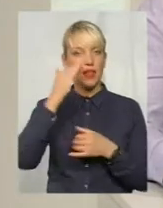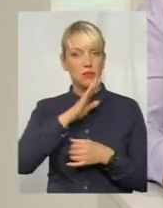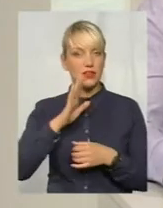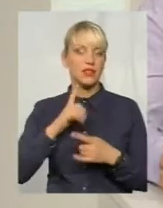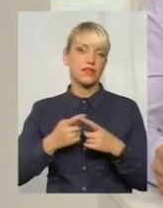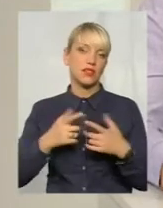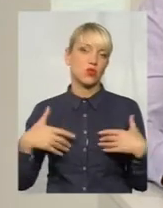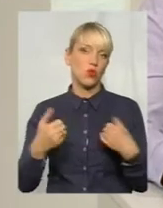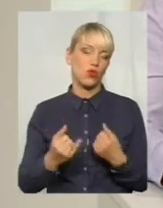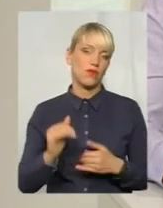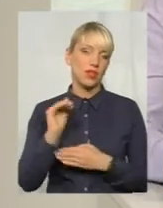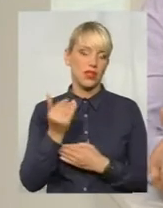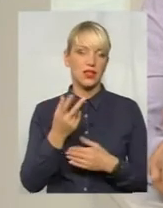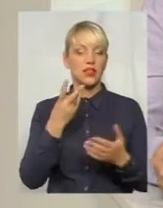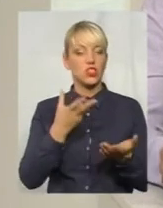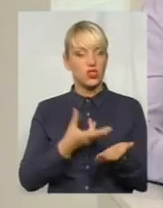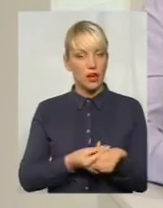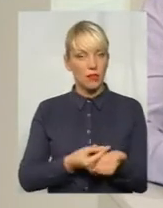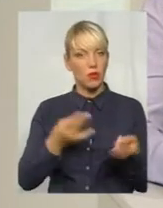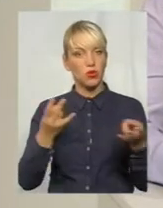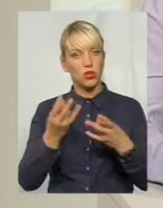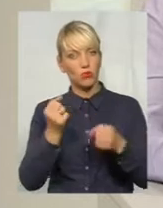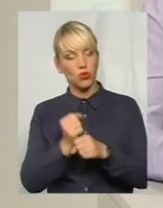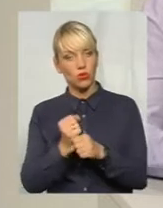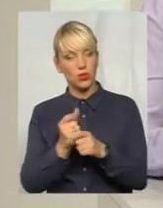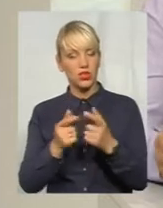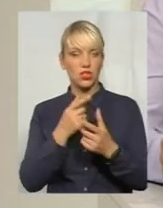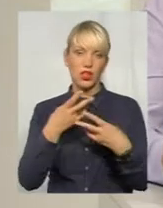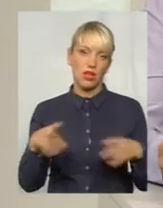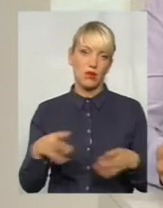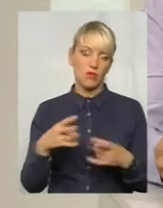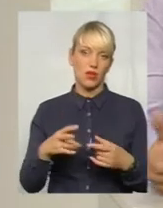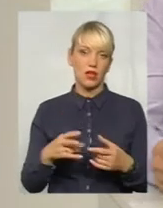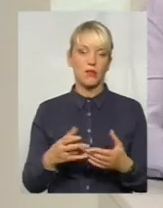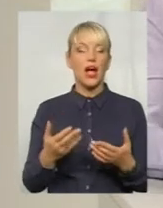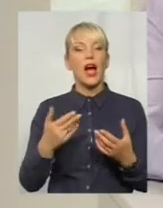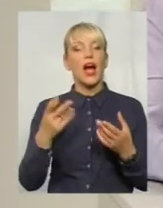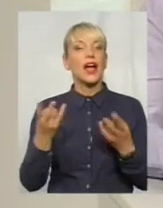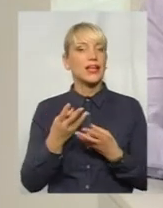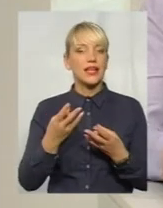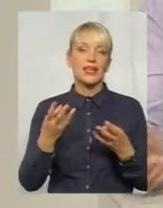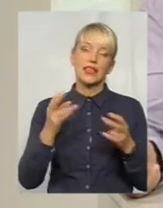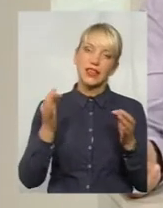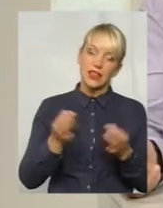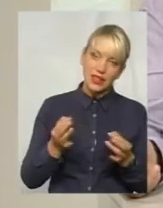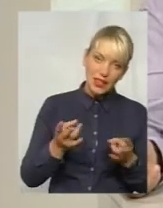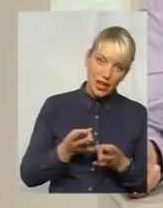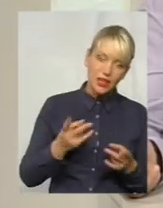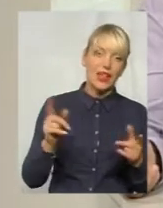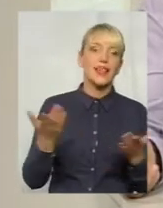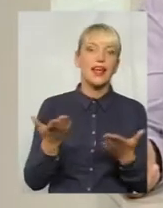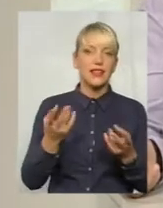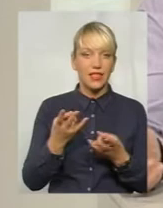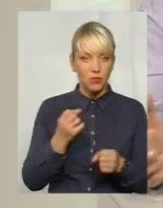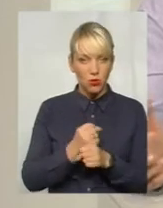щеплення. Чи потрібно їх робити, чи не потрібно. Які потрібні, а можливо взагалі ніякі непотрібні щеплення. Тим паче останнім